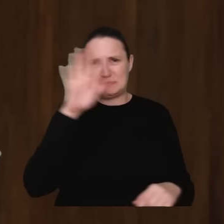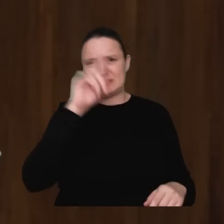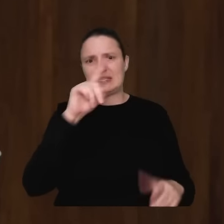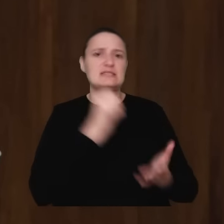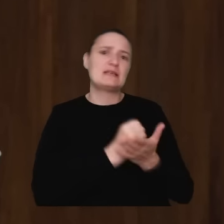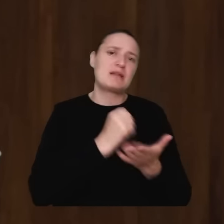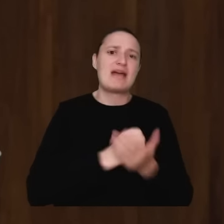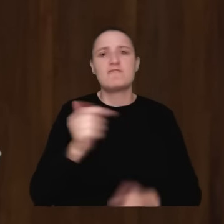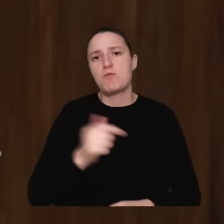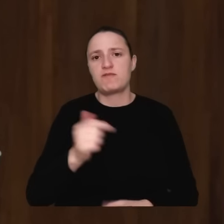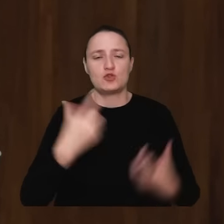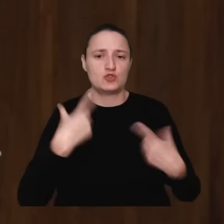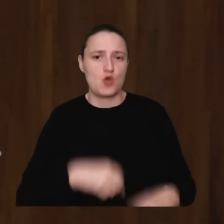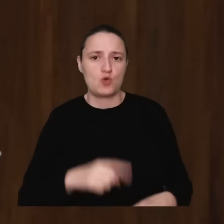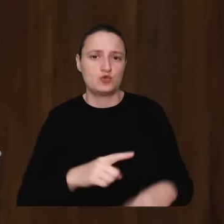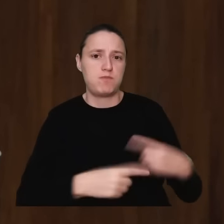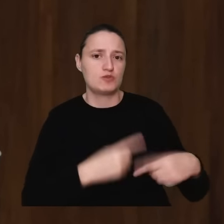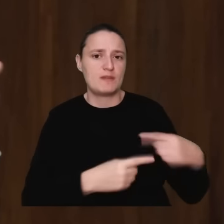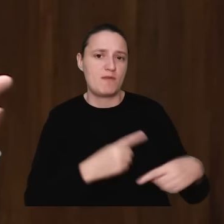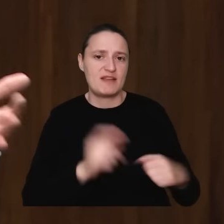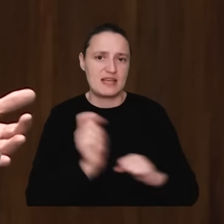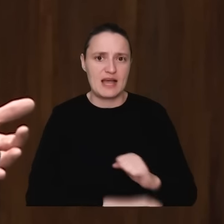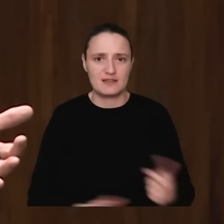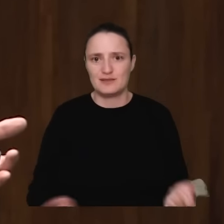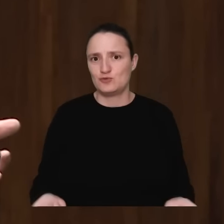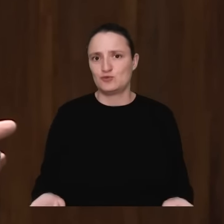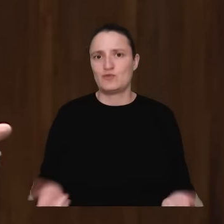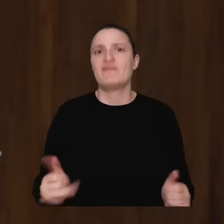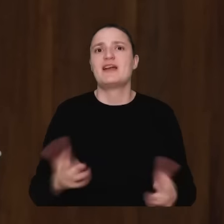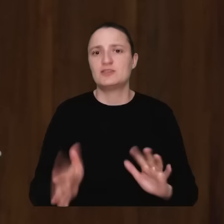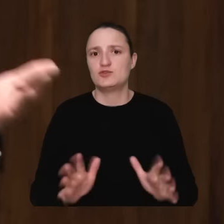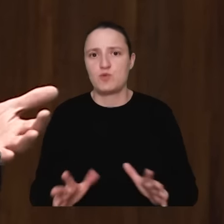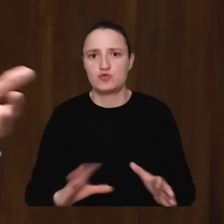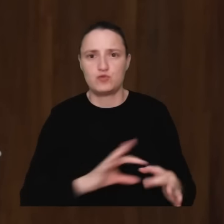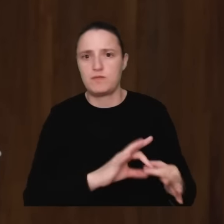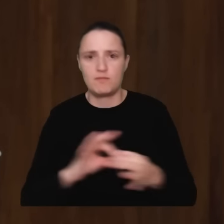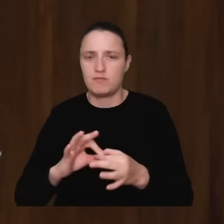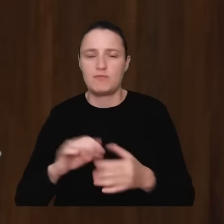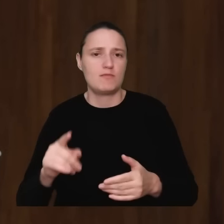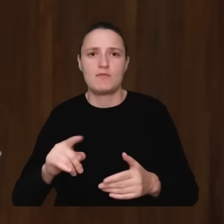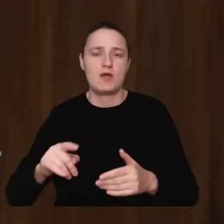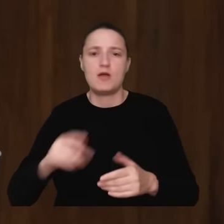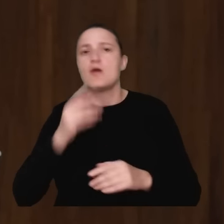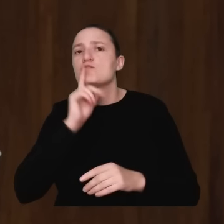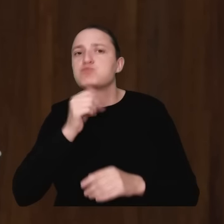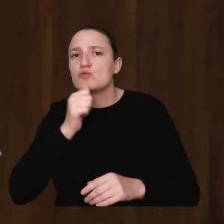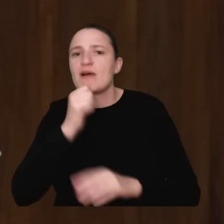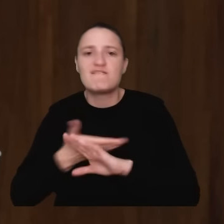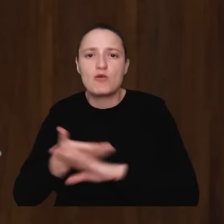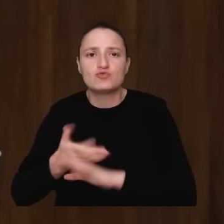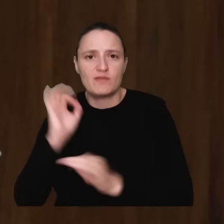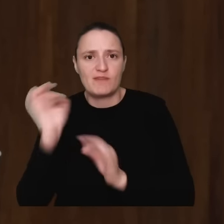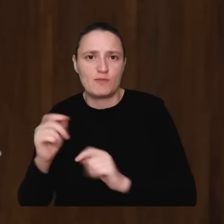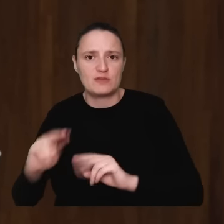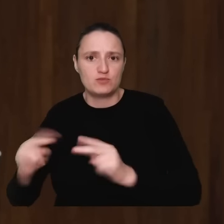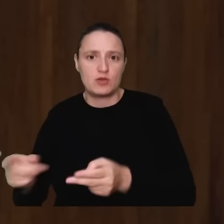obowiązkach osób z postępowaniu karnym, no to w jaki sposób to miałoby być mataczenie? Chyba, że dla prokuratury korzystanie z praw